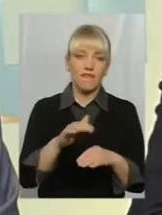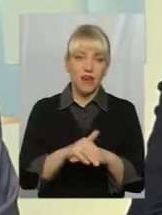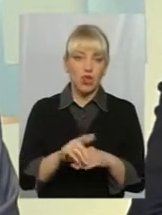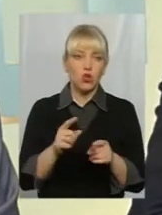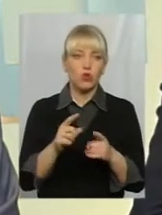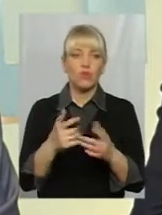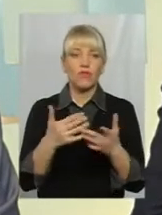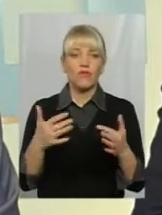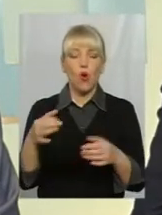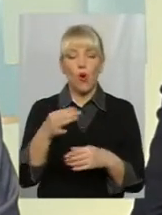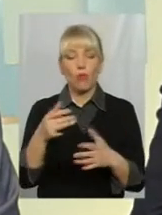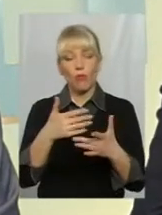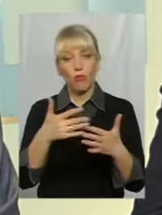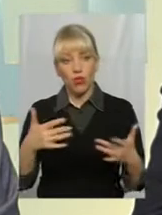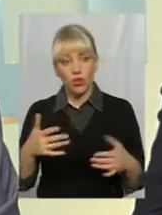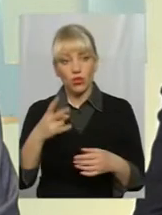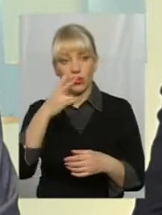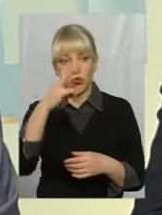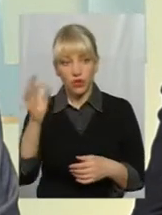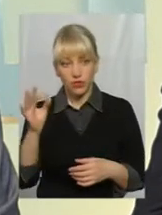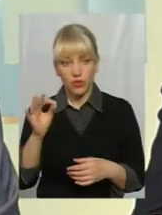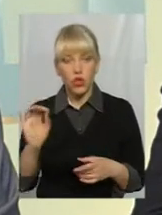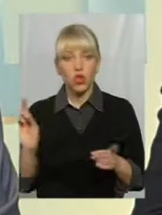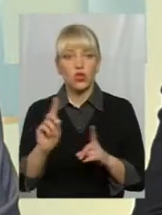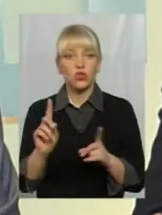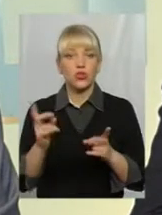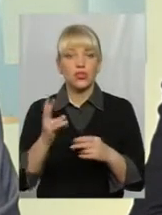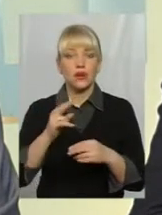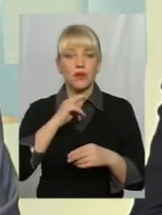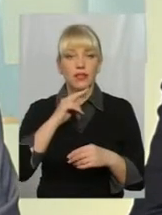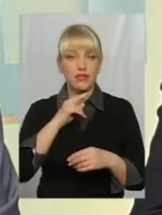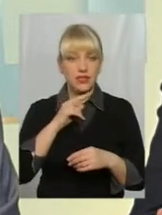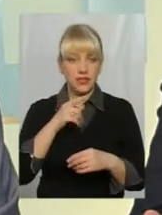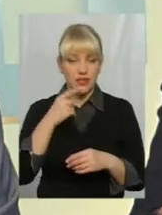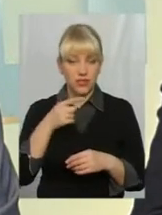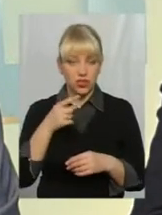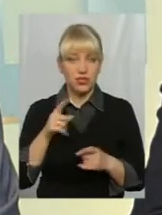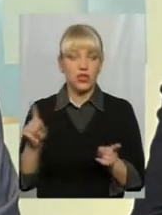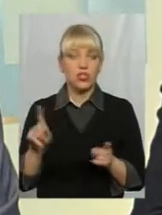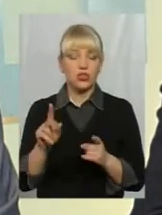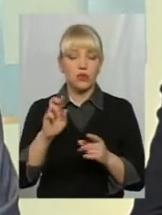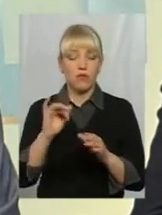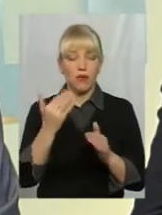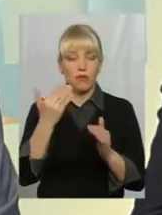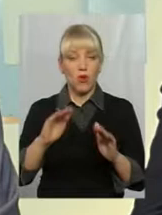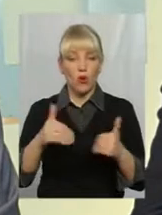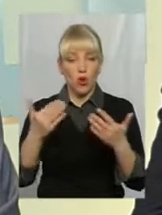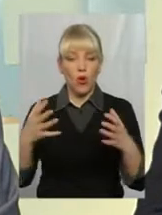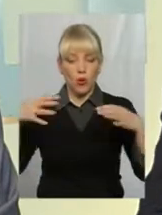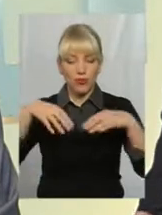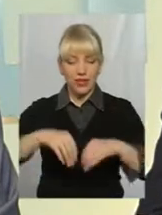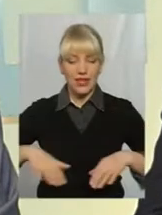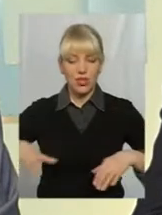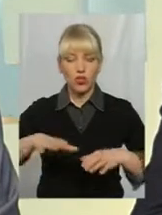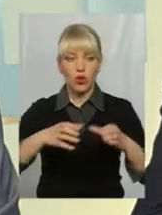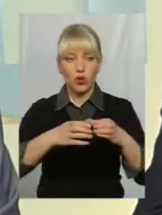в різних областях ситуація по-різному. Але, що слід зазначити, щоб я порекомендував об'єднані територіальним громадам, от